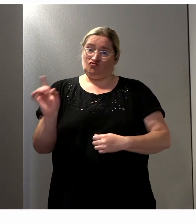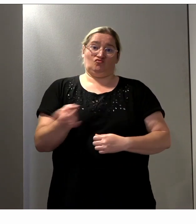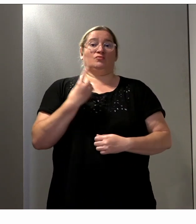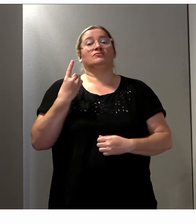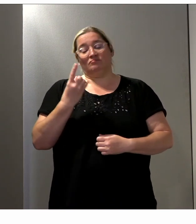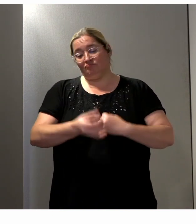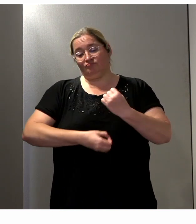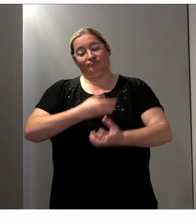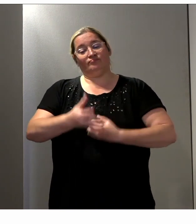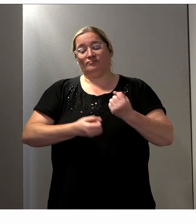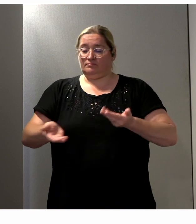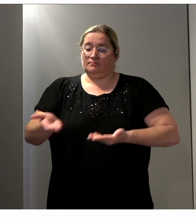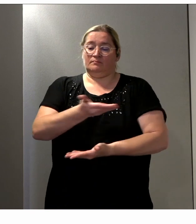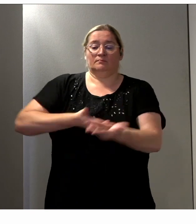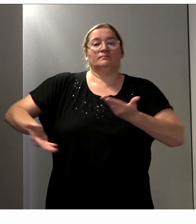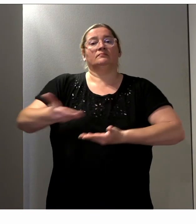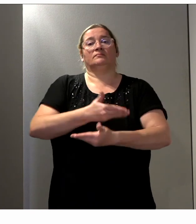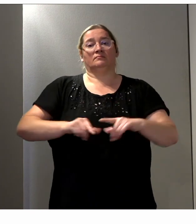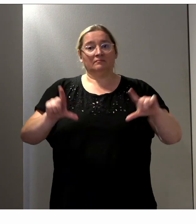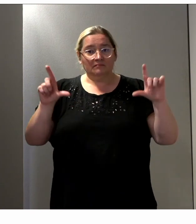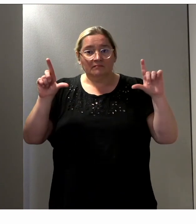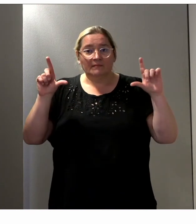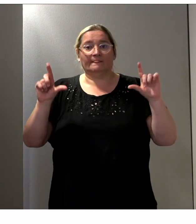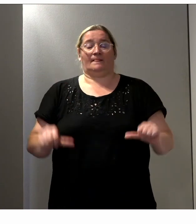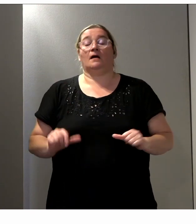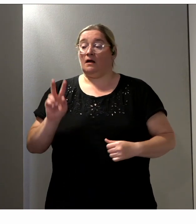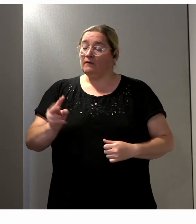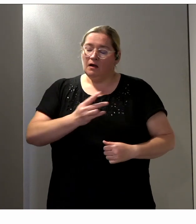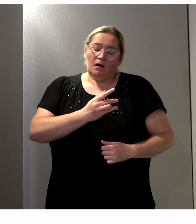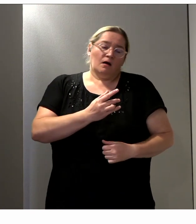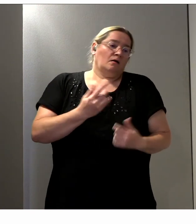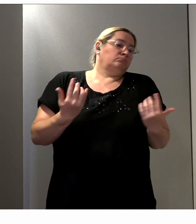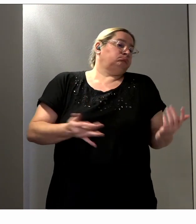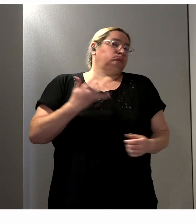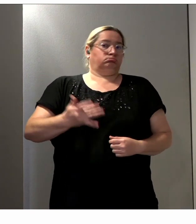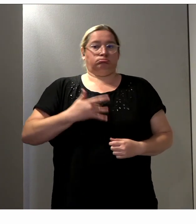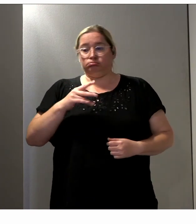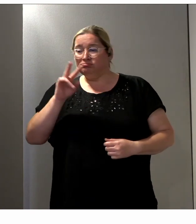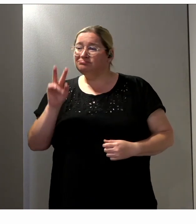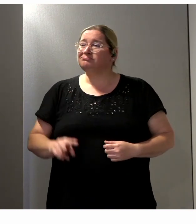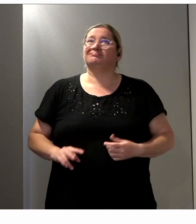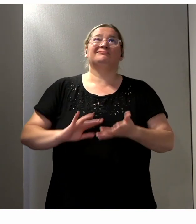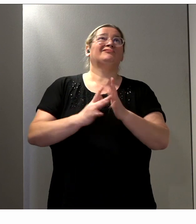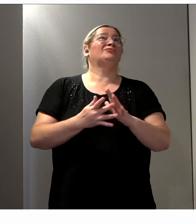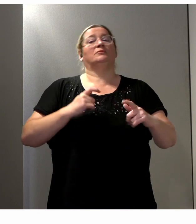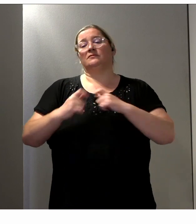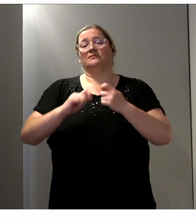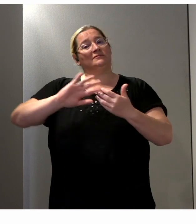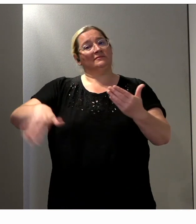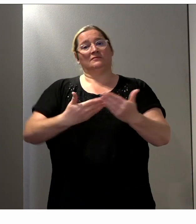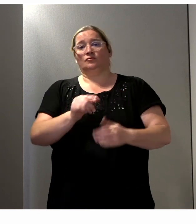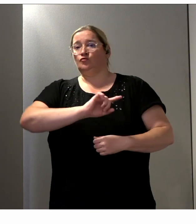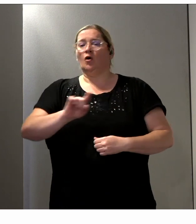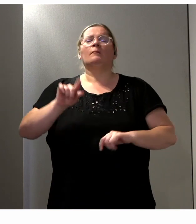et tous d'avoir participé à cette table ronde passionnante. Il est évident qu'on n'a pas fait le tour de la question, mais je pense que pour les